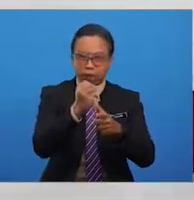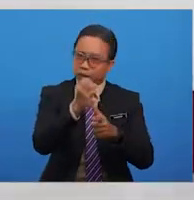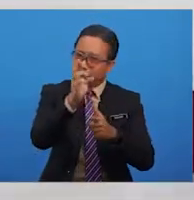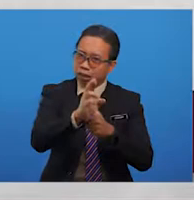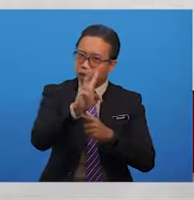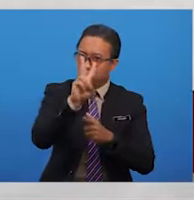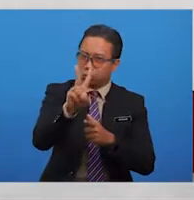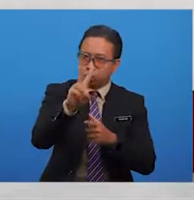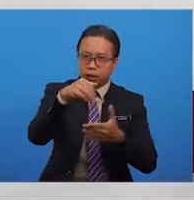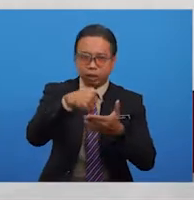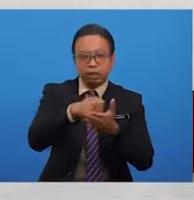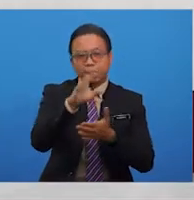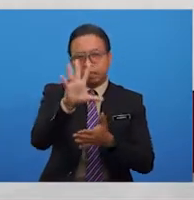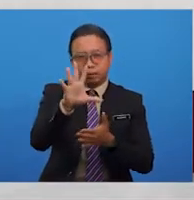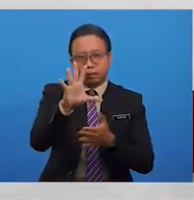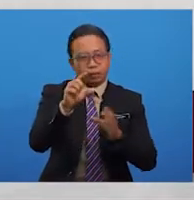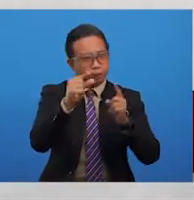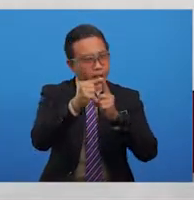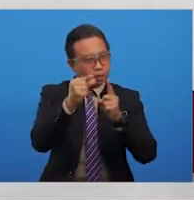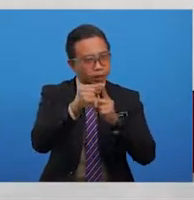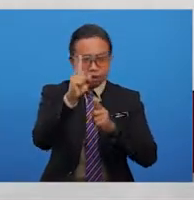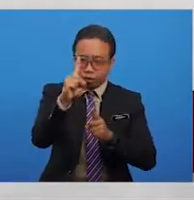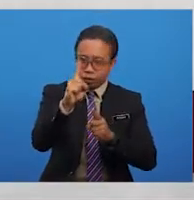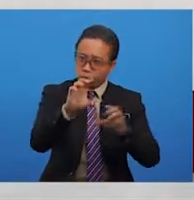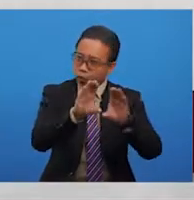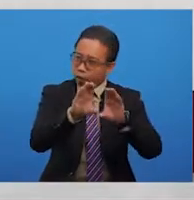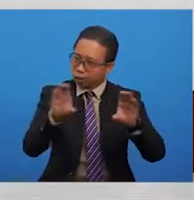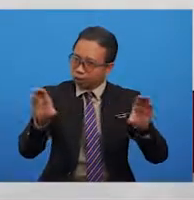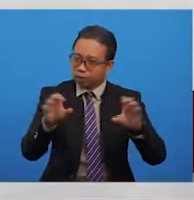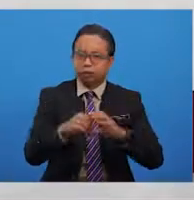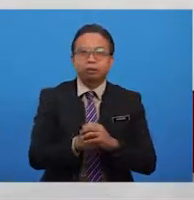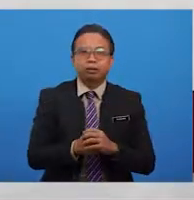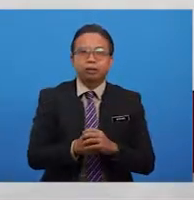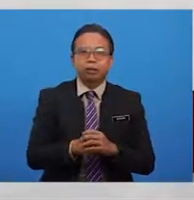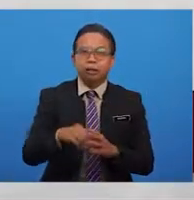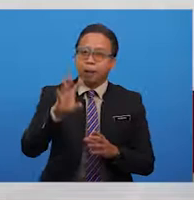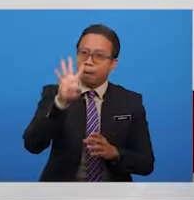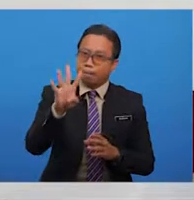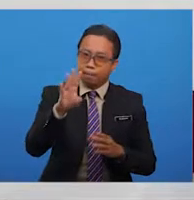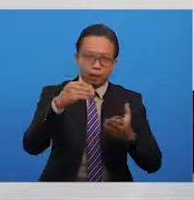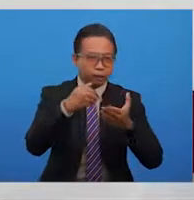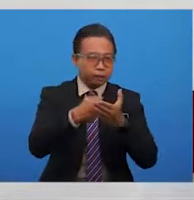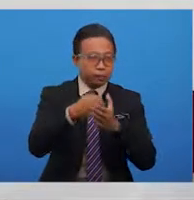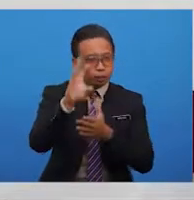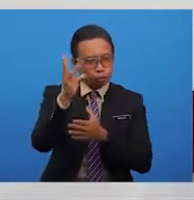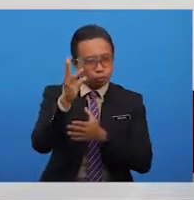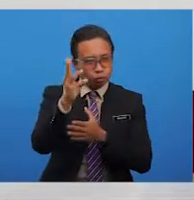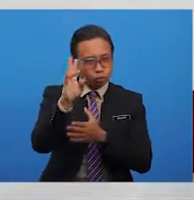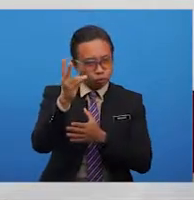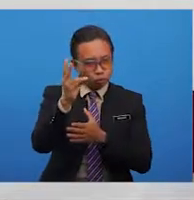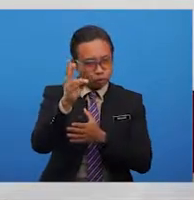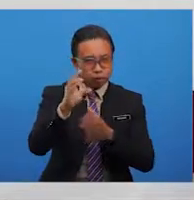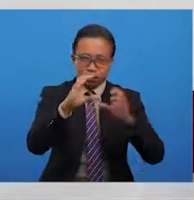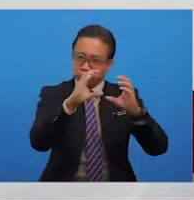hingga 5 patah perkataan sebaris. terdiri daripada 4 hingga 17 suku kata